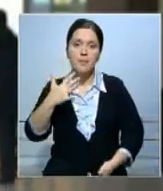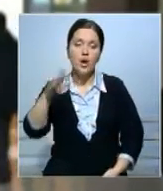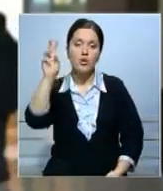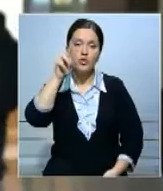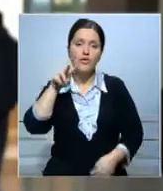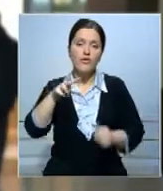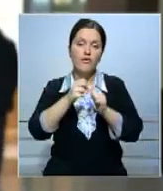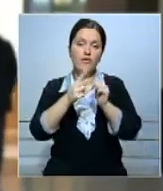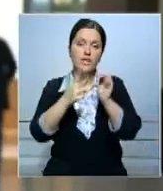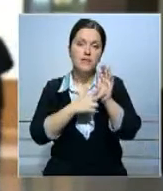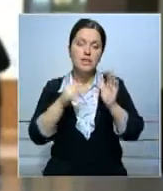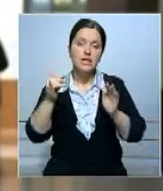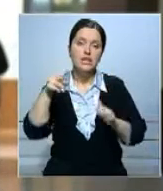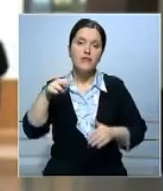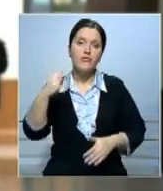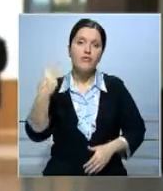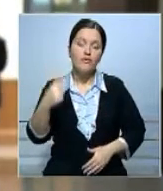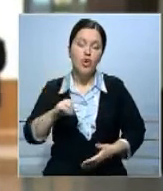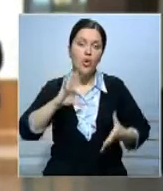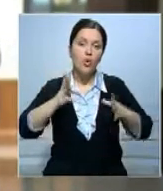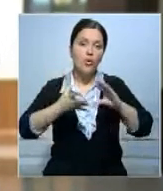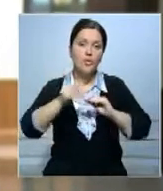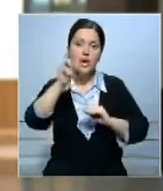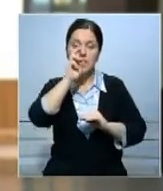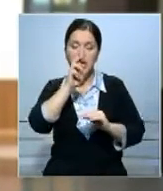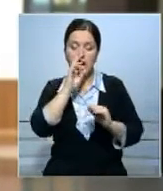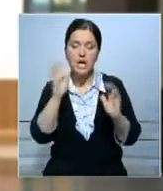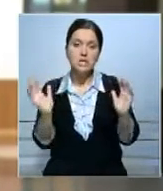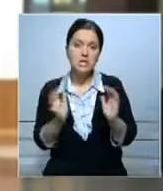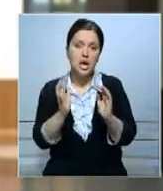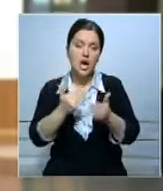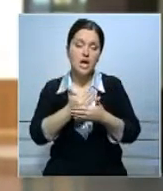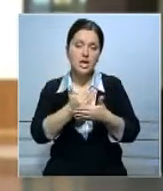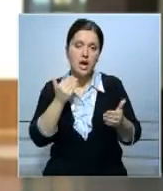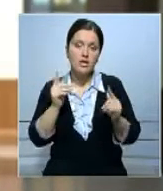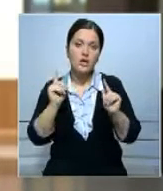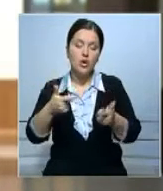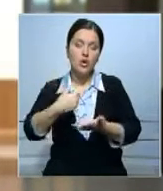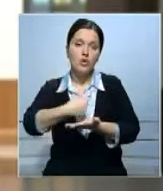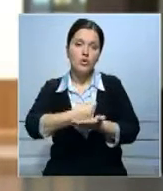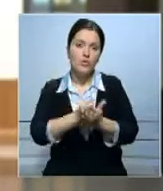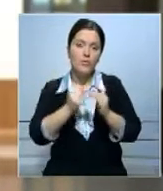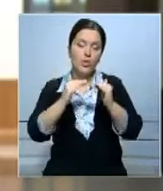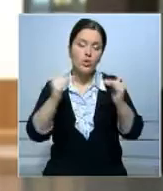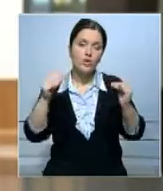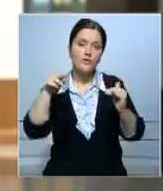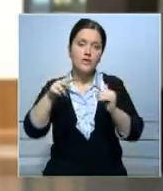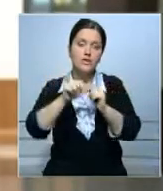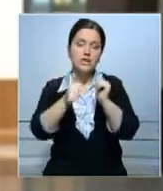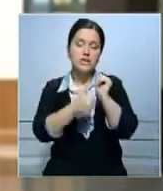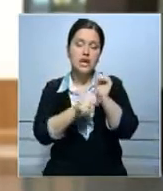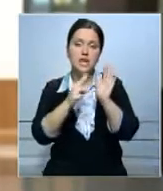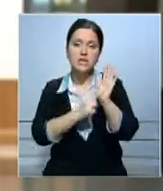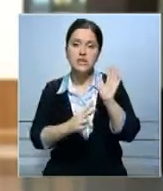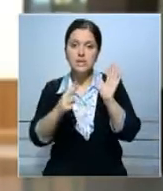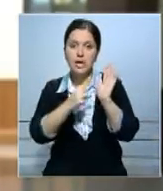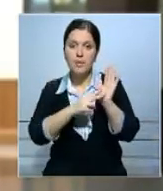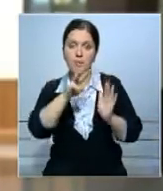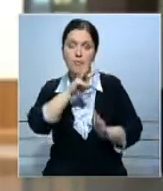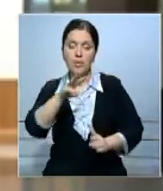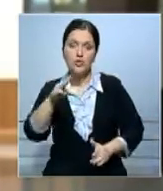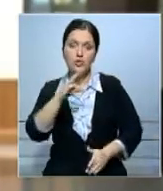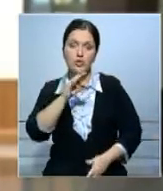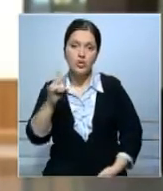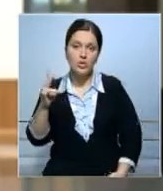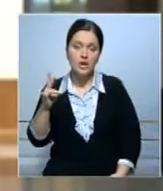2018-2020 годах. Причем объем нефти также сохранен на ранее одобренном уровне и составит в 2016 году 77 миллионов